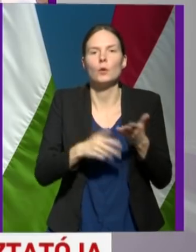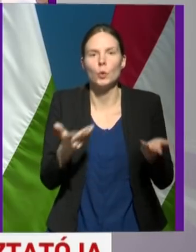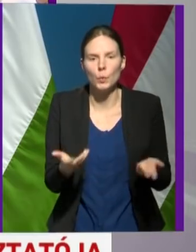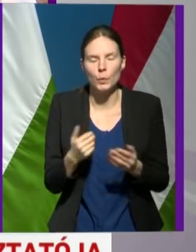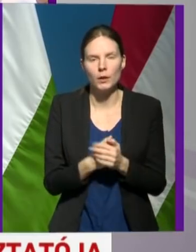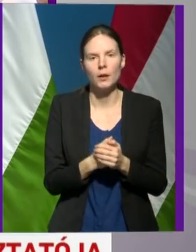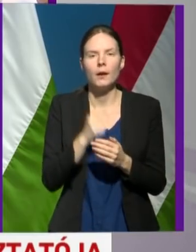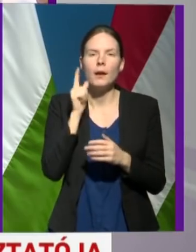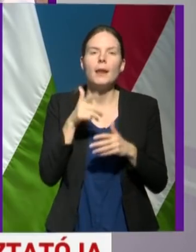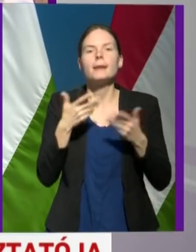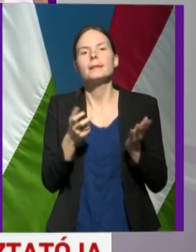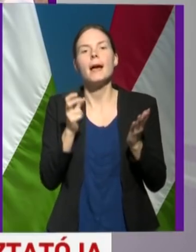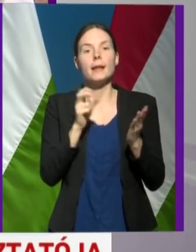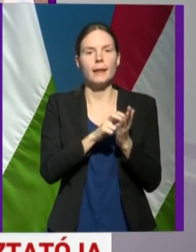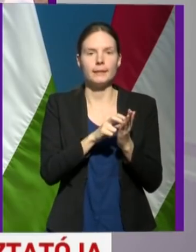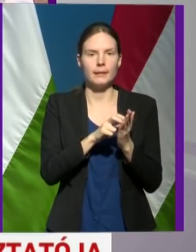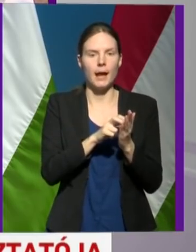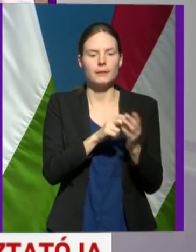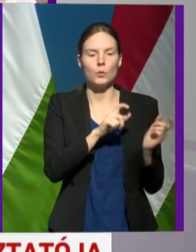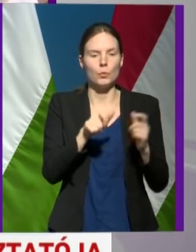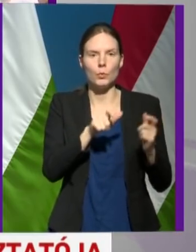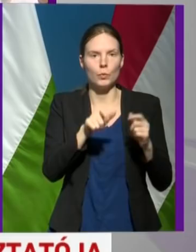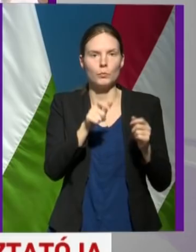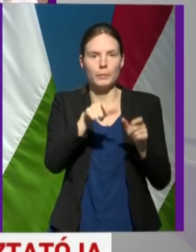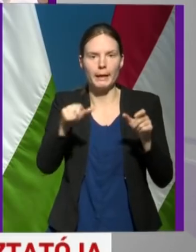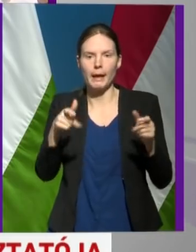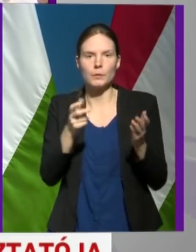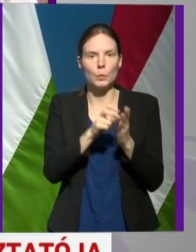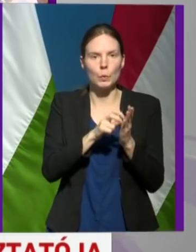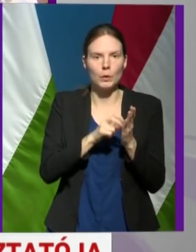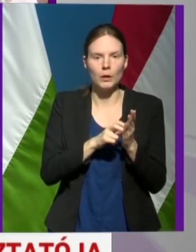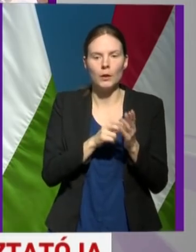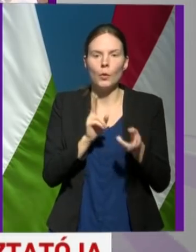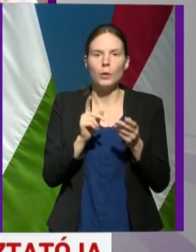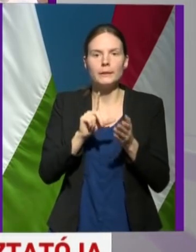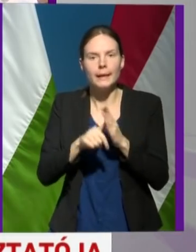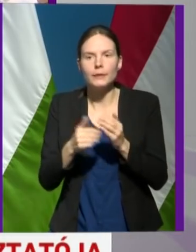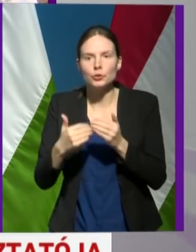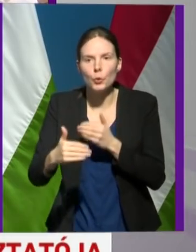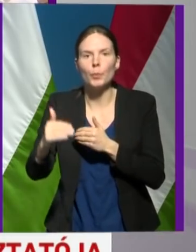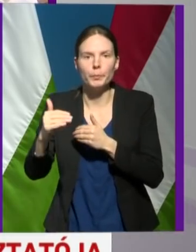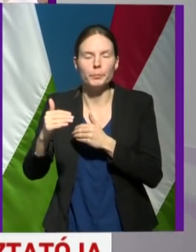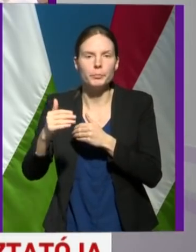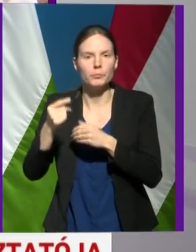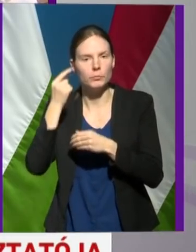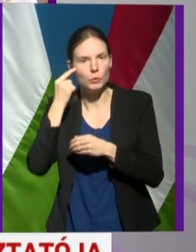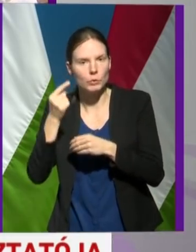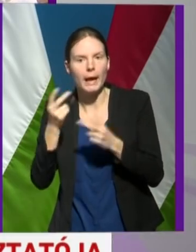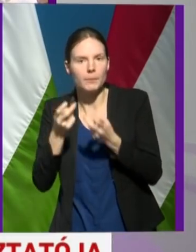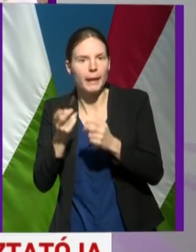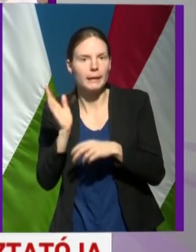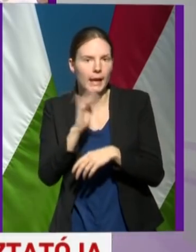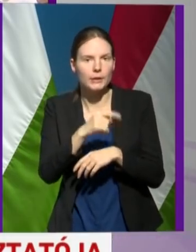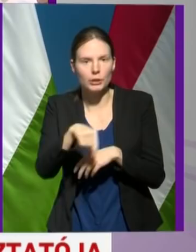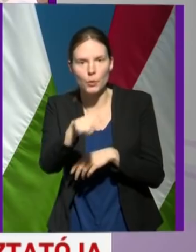regisztrálják-e a hazatérő magyarokat valamilyen módon, hogy esetleg aztán a járvány későbbi időszakában megkereshetők